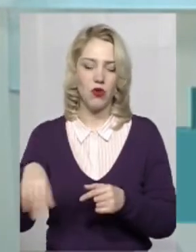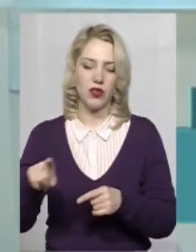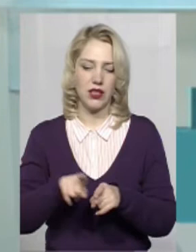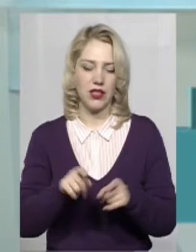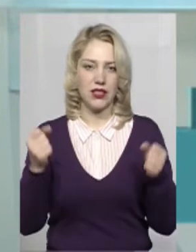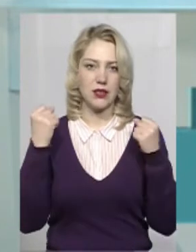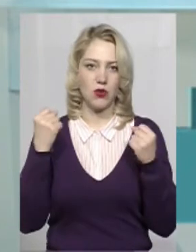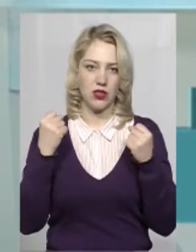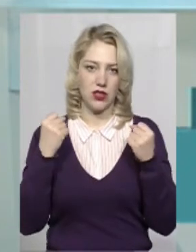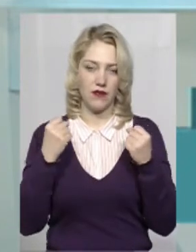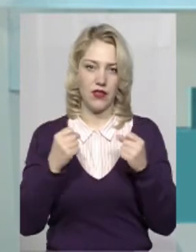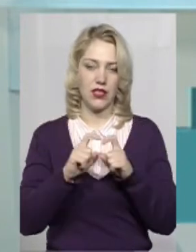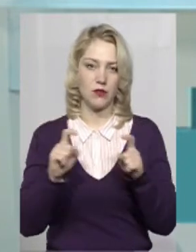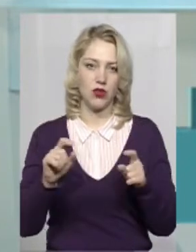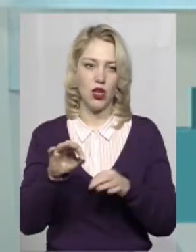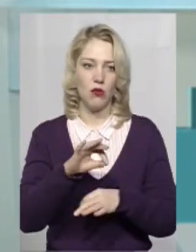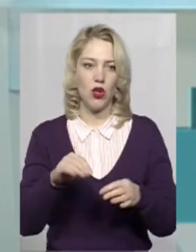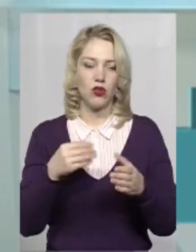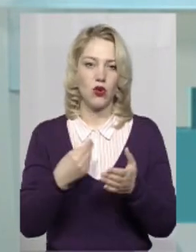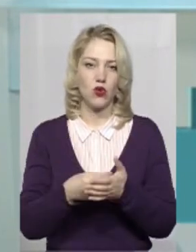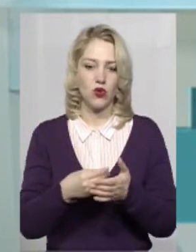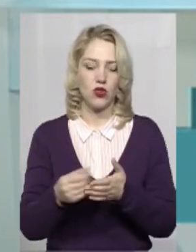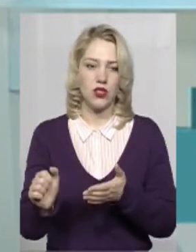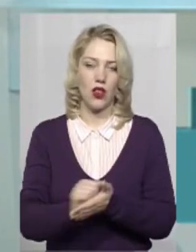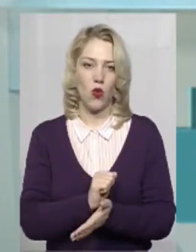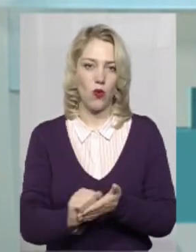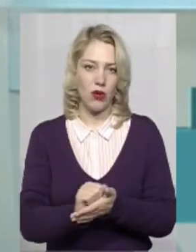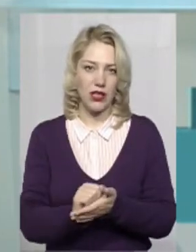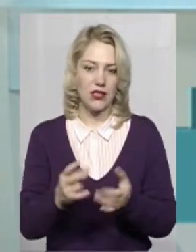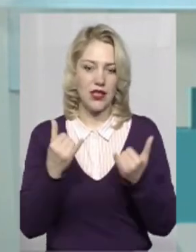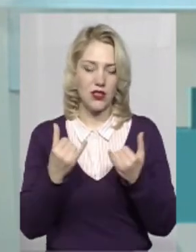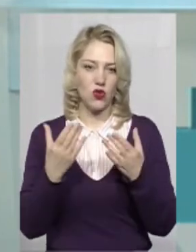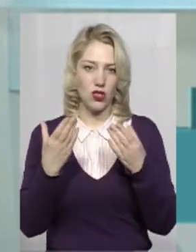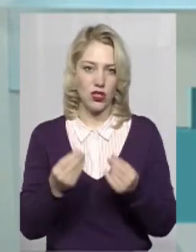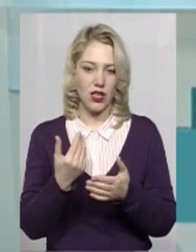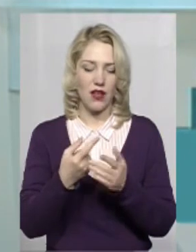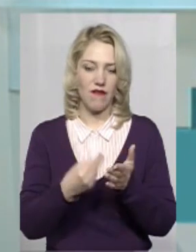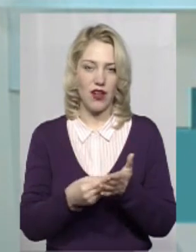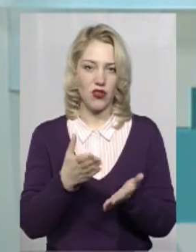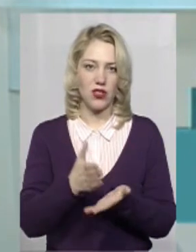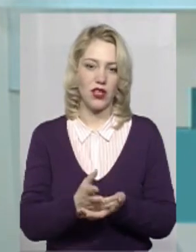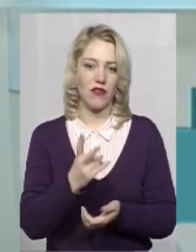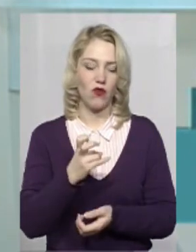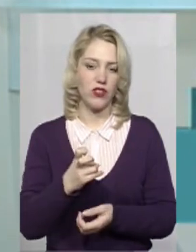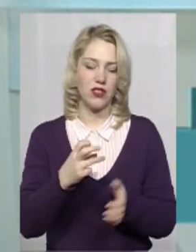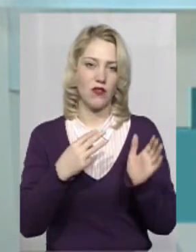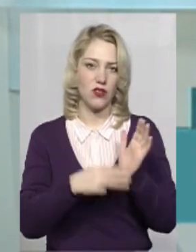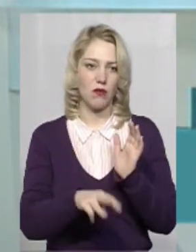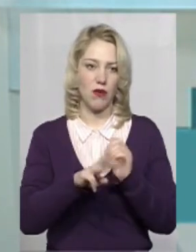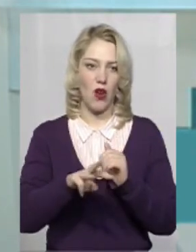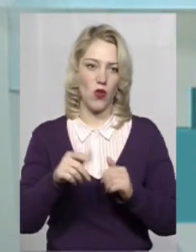таких спортивних споруд. Проєктна кошторисна документація на сьогоднішній день її вартість складає близько 280